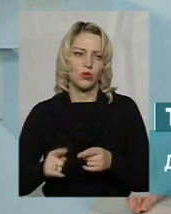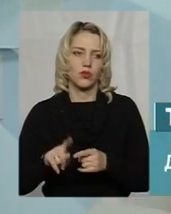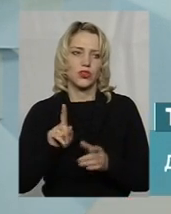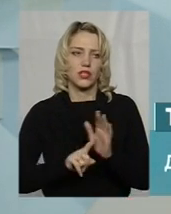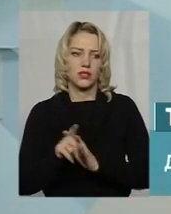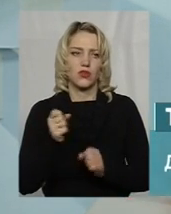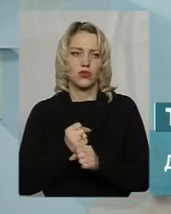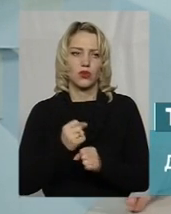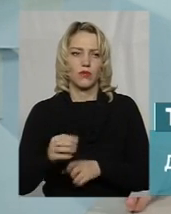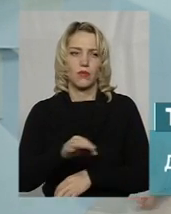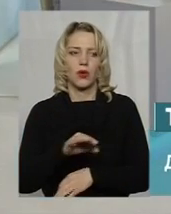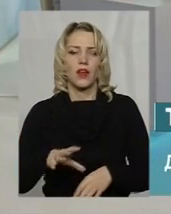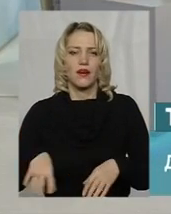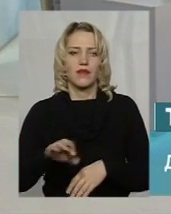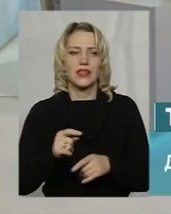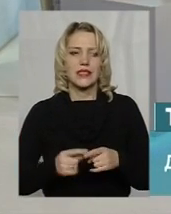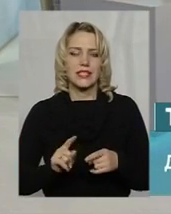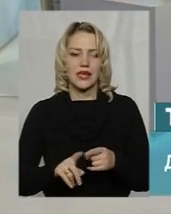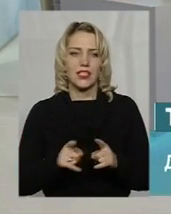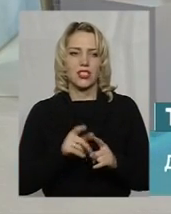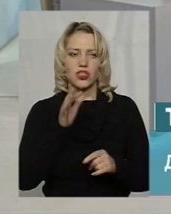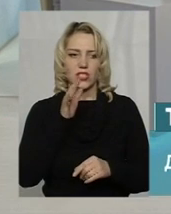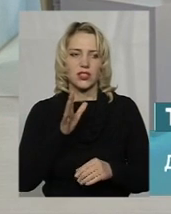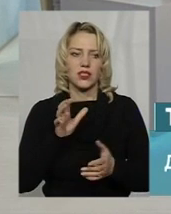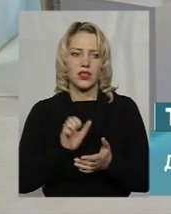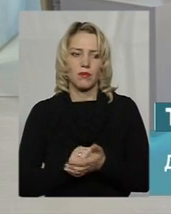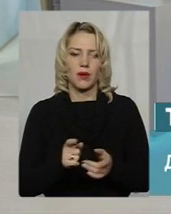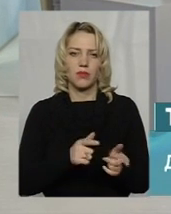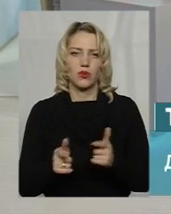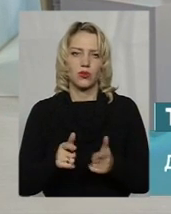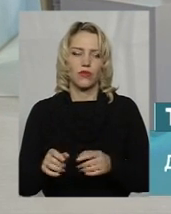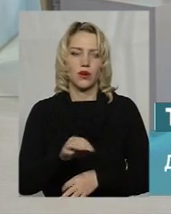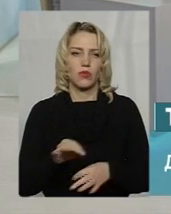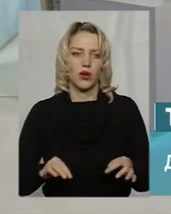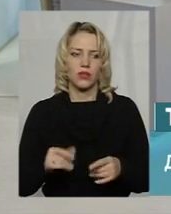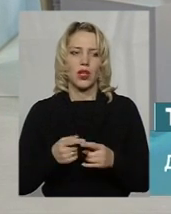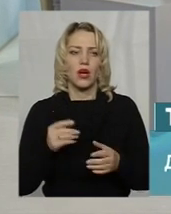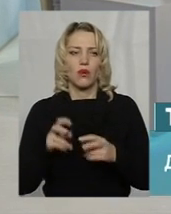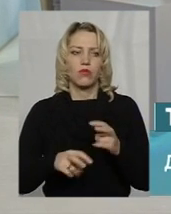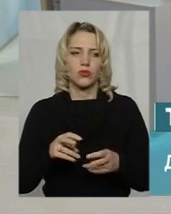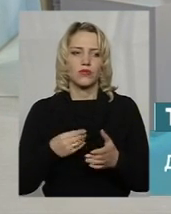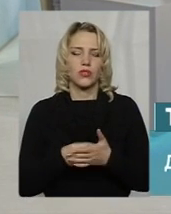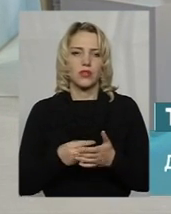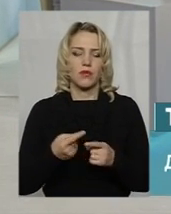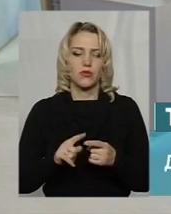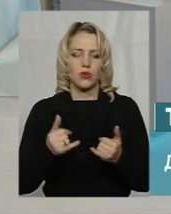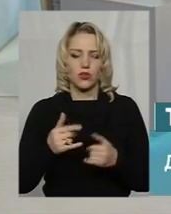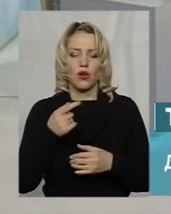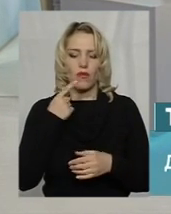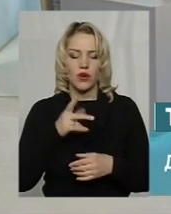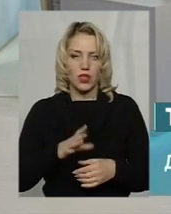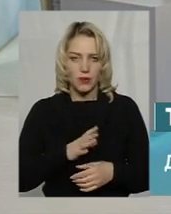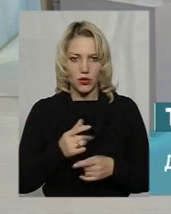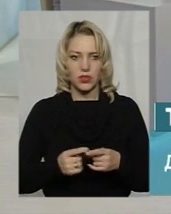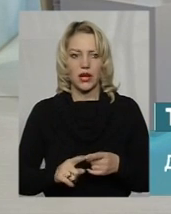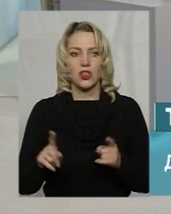проєкту. Тобто, ще весь цей час займає підготовка проєкту, пошук фінансування. Ми сьогодні теж про це говорили, що, насправді, немає